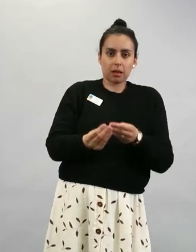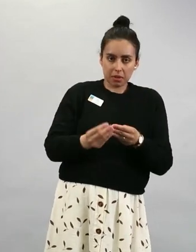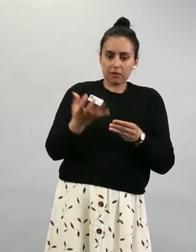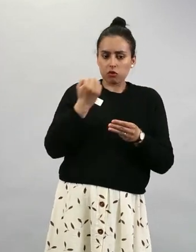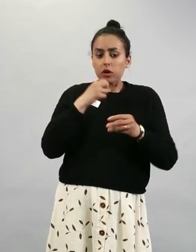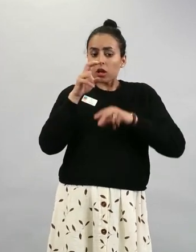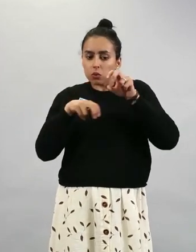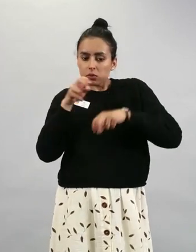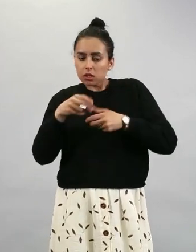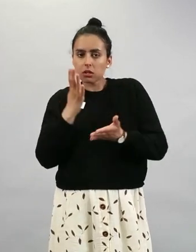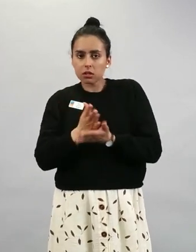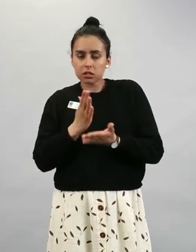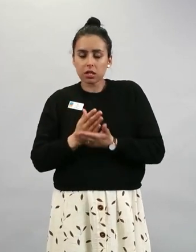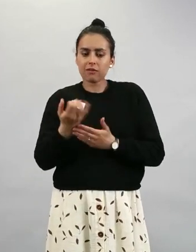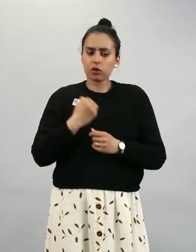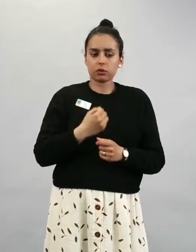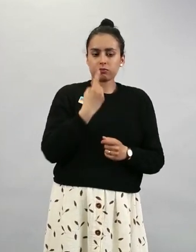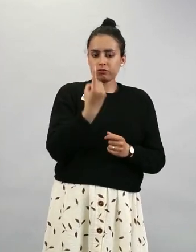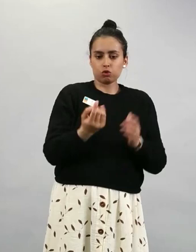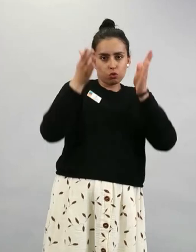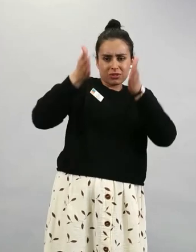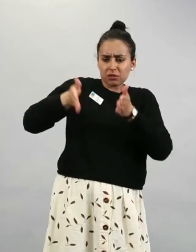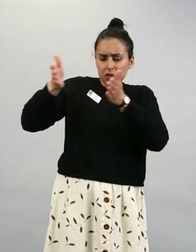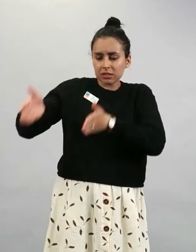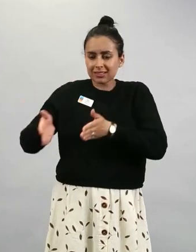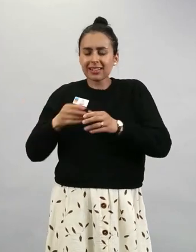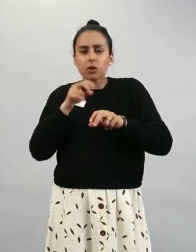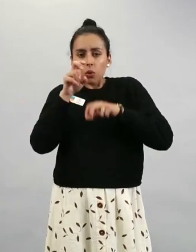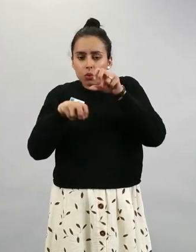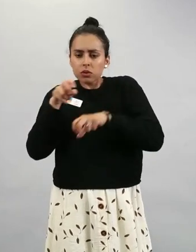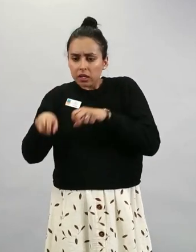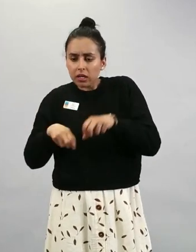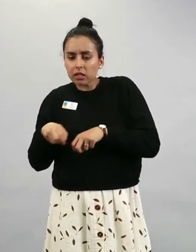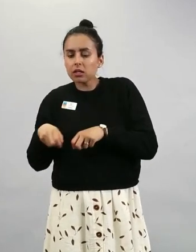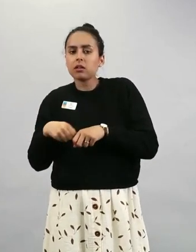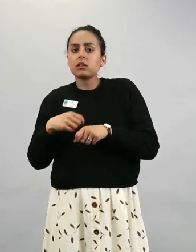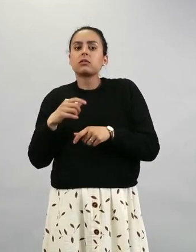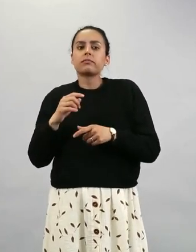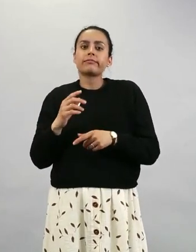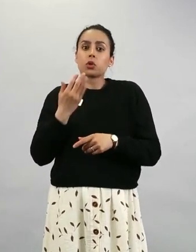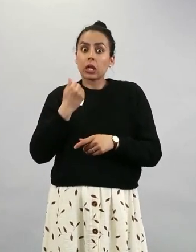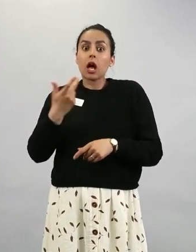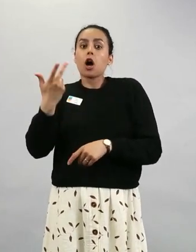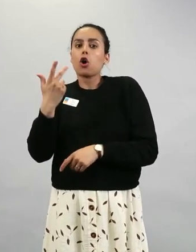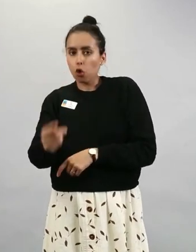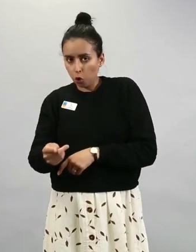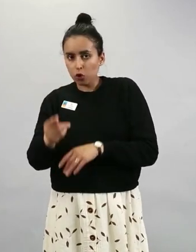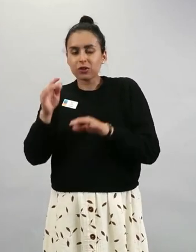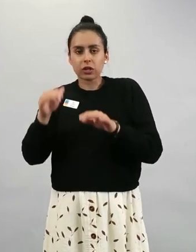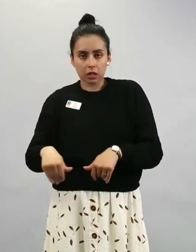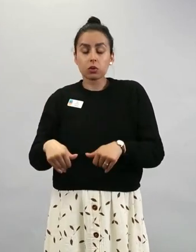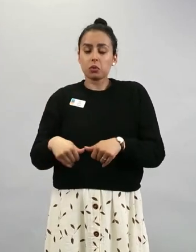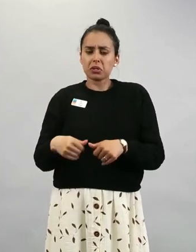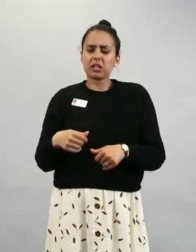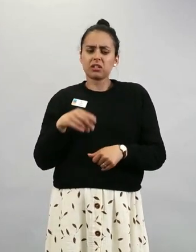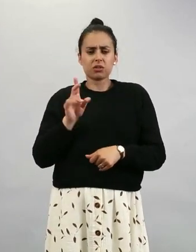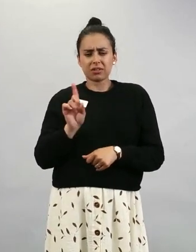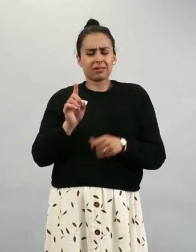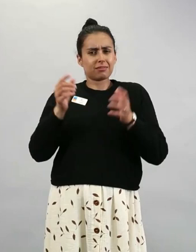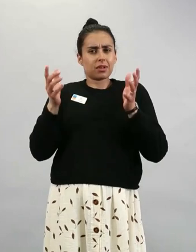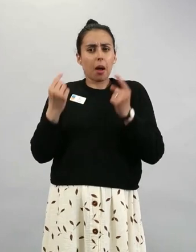onko joitain tiettyjä tauteja ilmaantunut rokotetuilla enemmän kuin rokottamattomilla. Tällä tavalla me pystytään